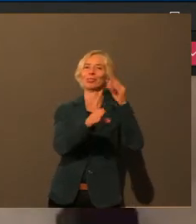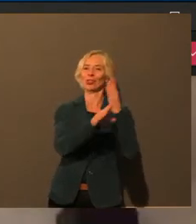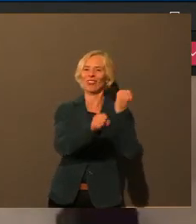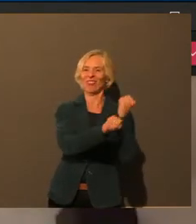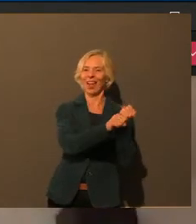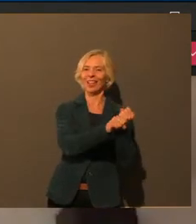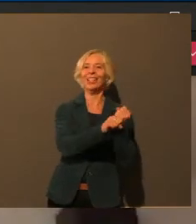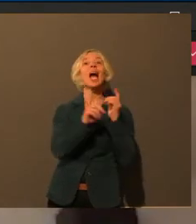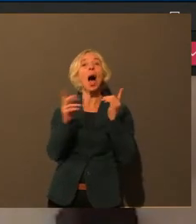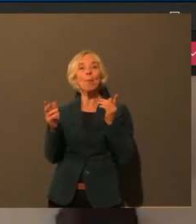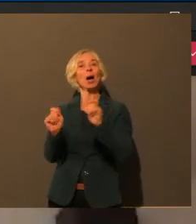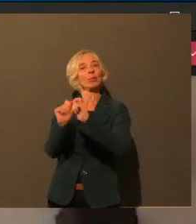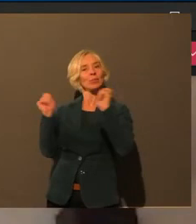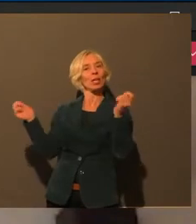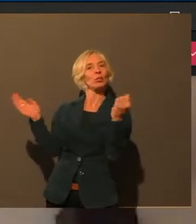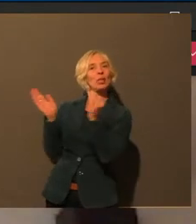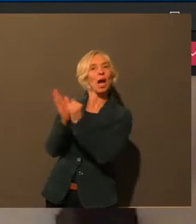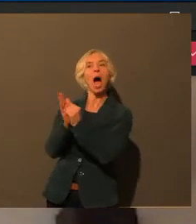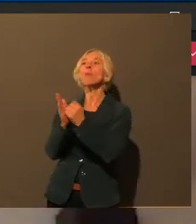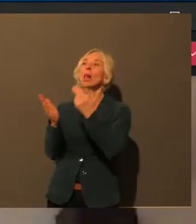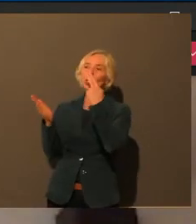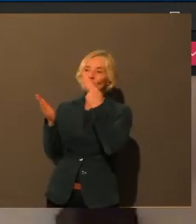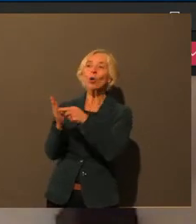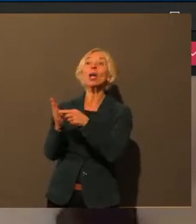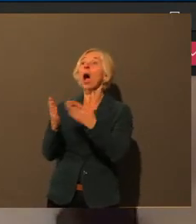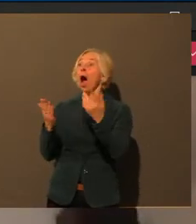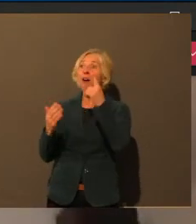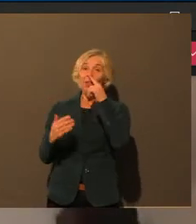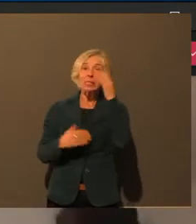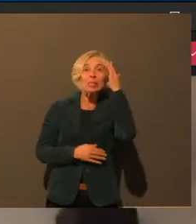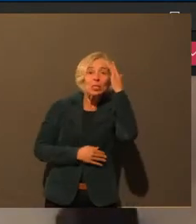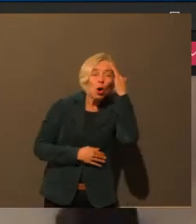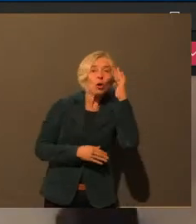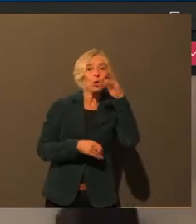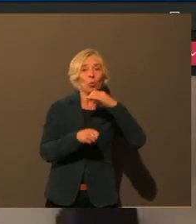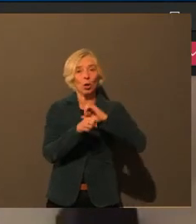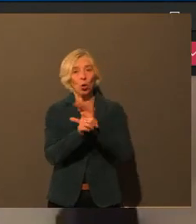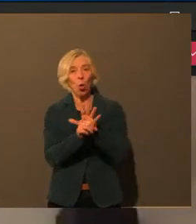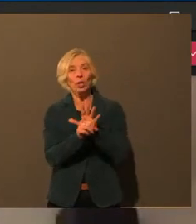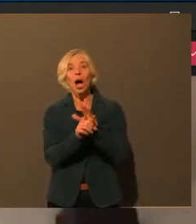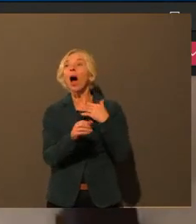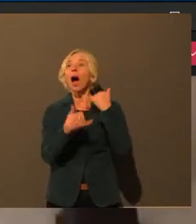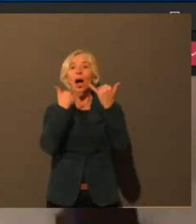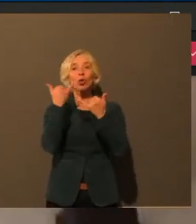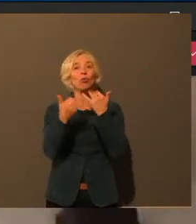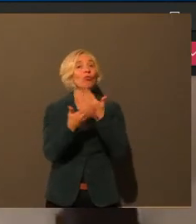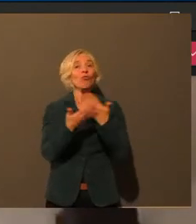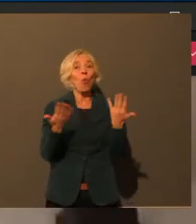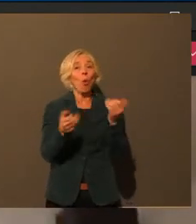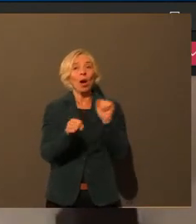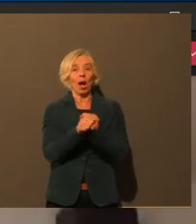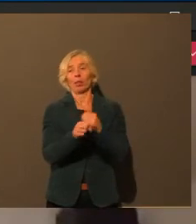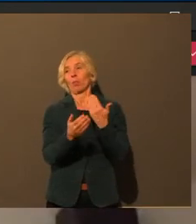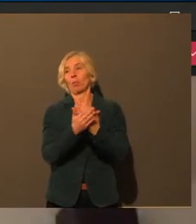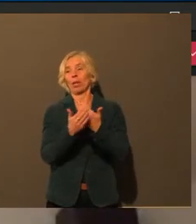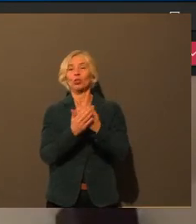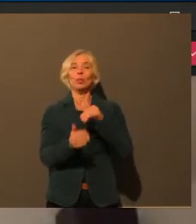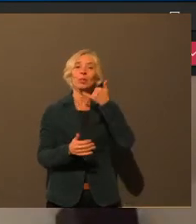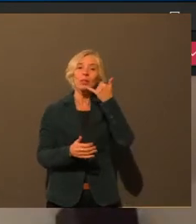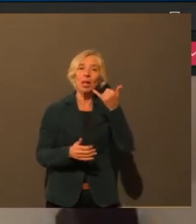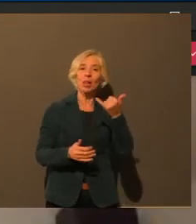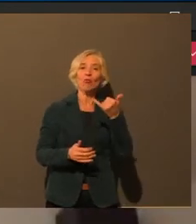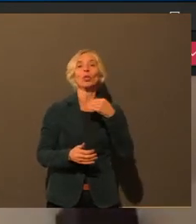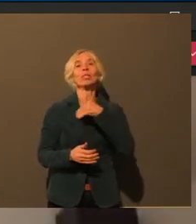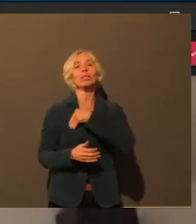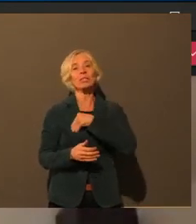wohin kann ich mich wenden? Es gibt Telefonseelsorge, es gibt irgendwelche speziellen Einrichtungen, die auch